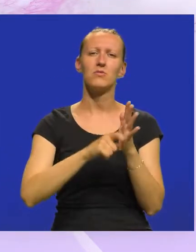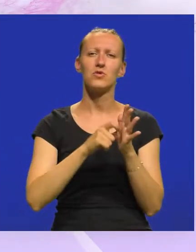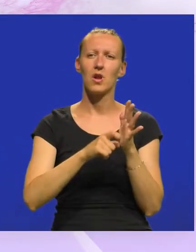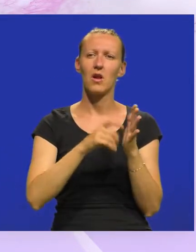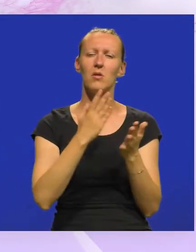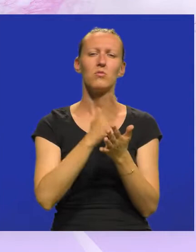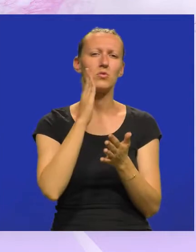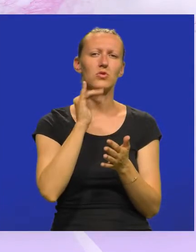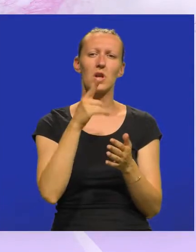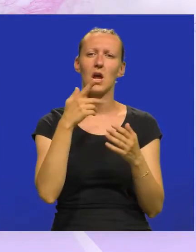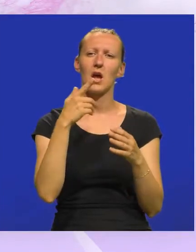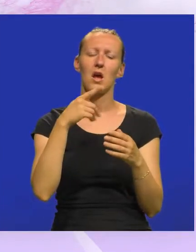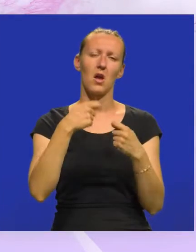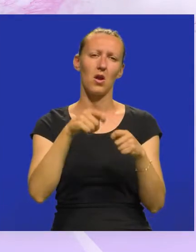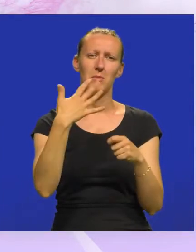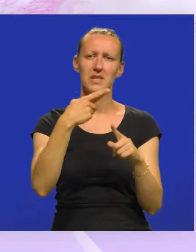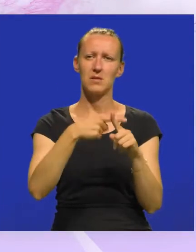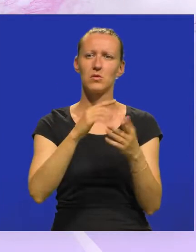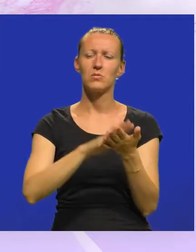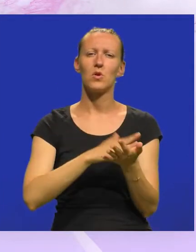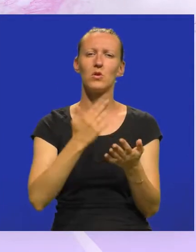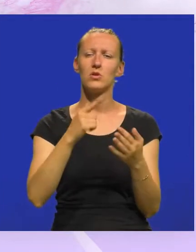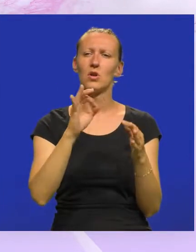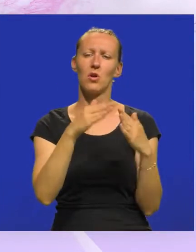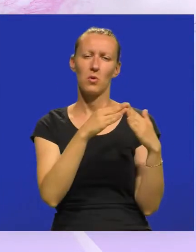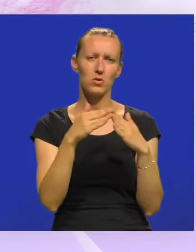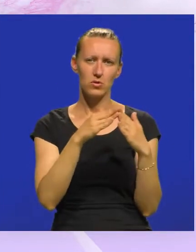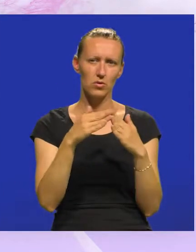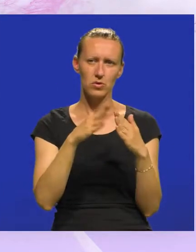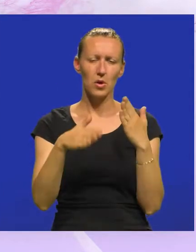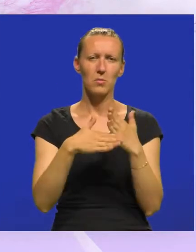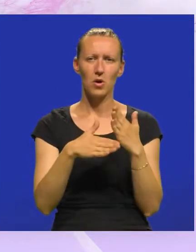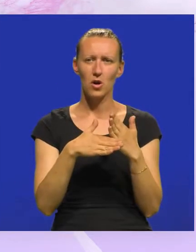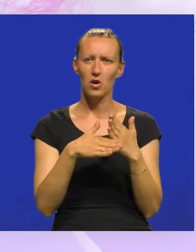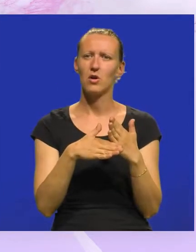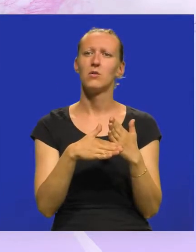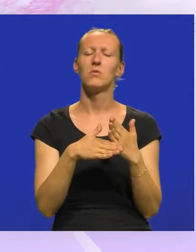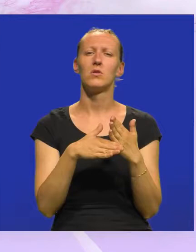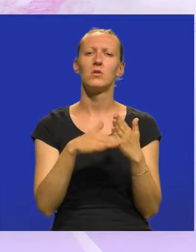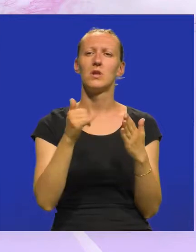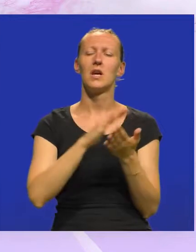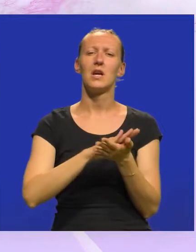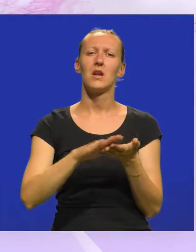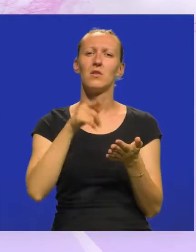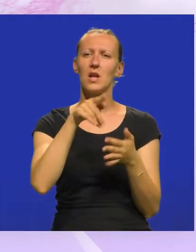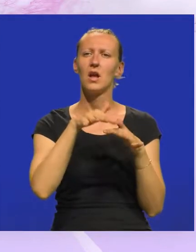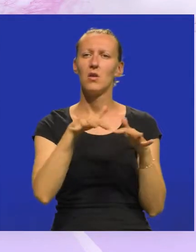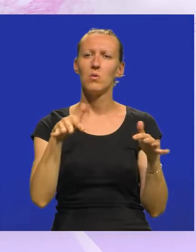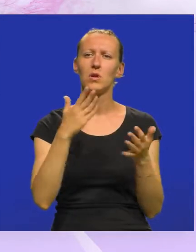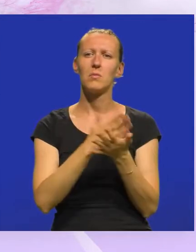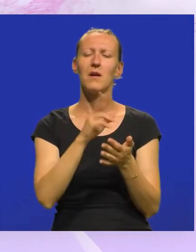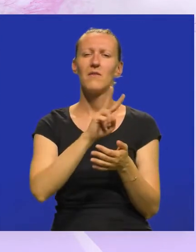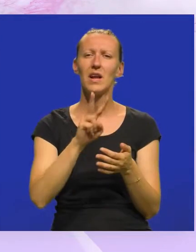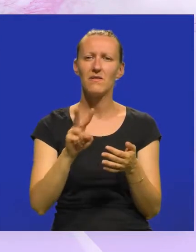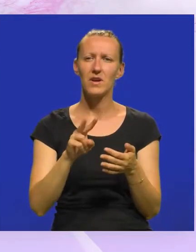članojima, budući da je klub 50+, spočeo sa dobro susijskom pomoći, da jednostavno te ljude, barem